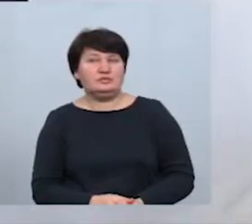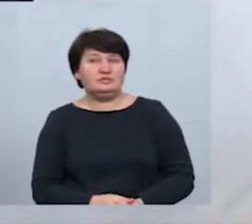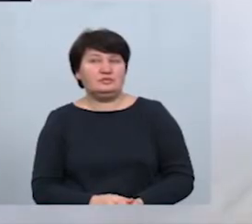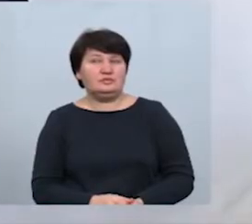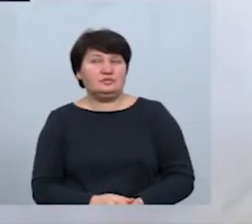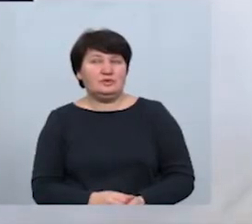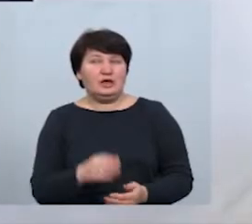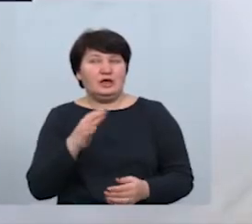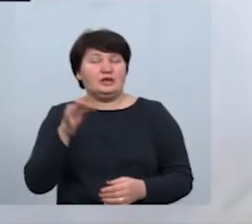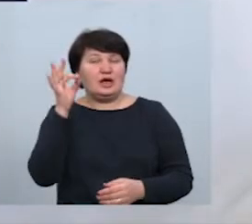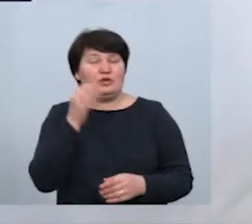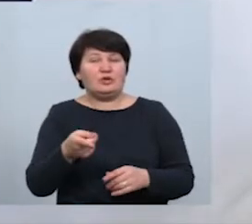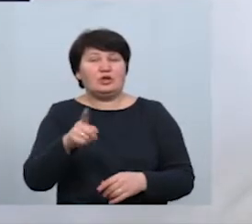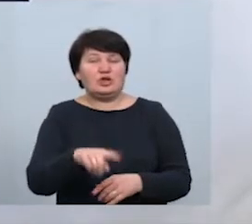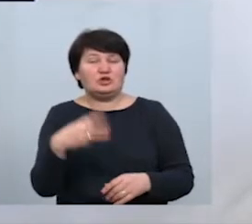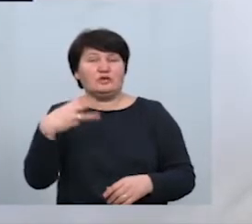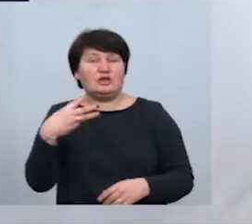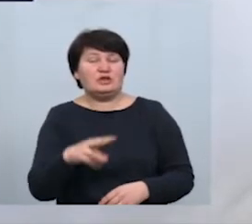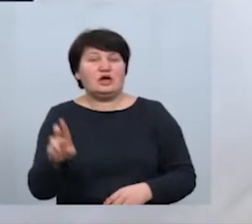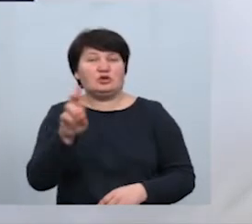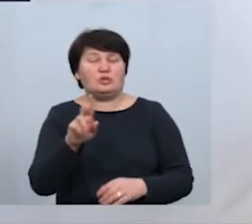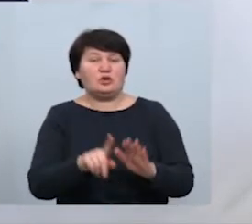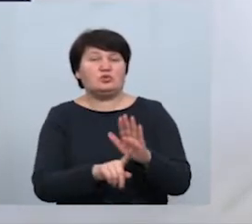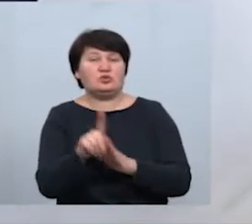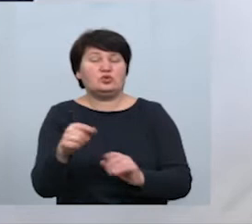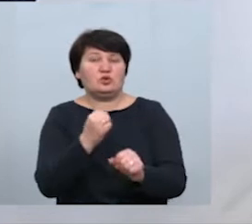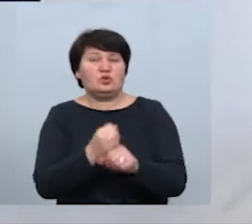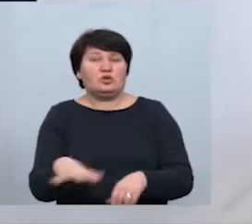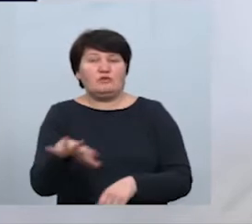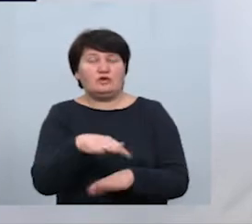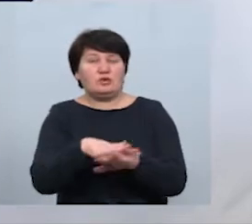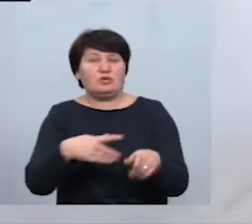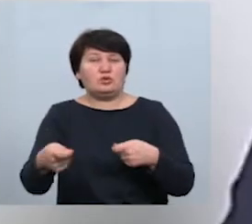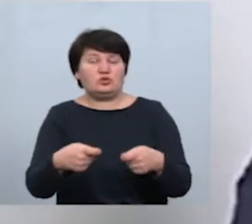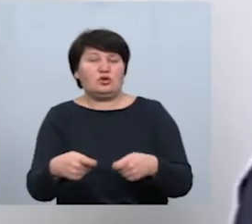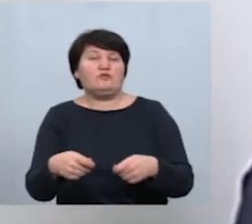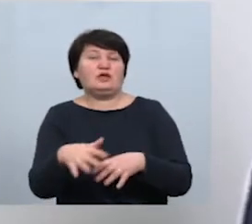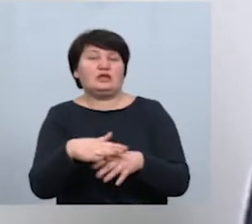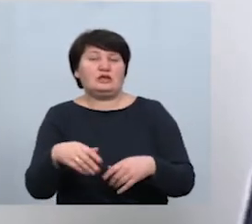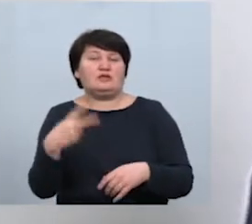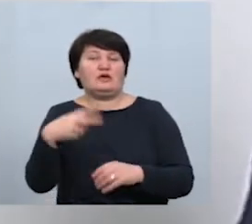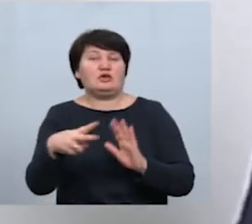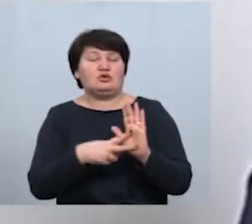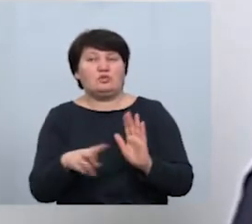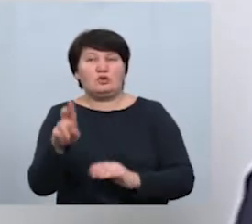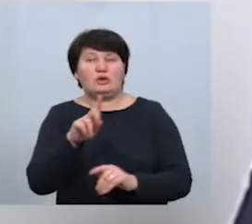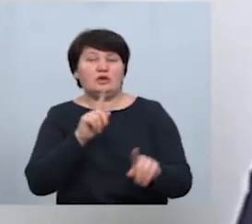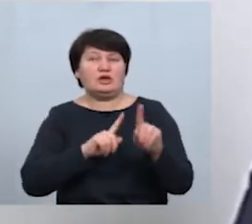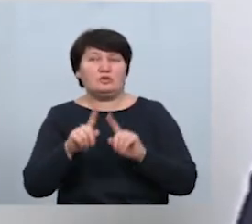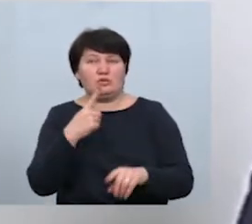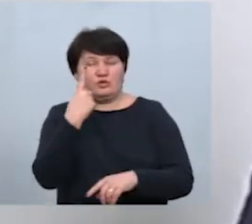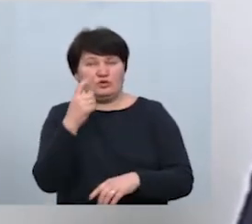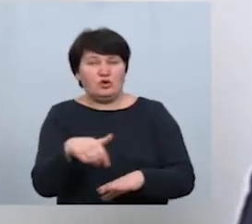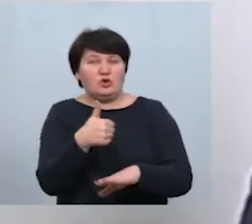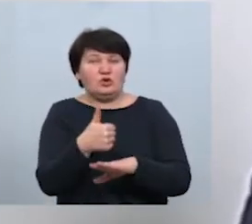Нагадую, про те, що від 30 березня розпочнуть роботу усі продуктові ринки в Україні, 27 березня на брифінгу повідомив головний